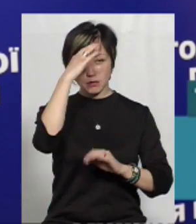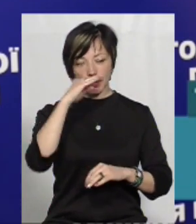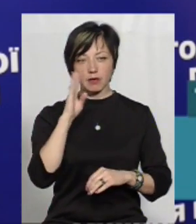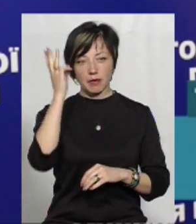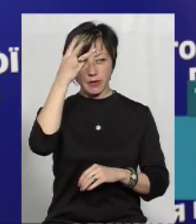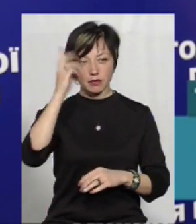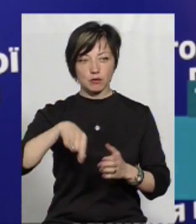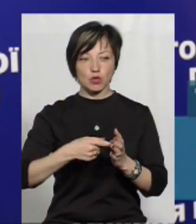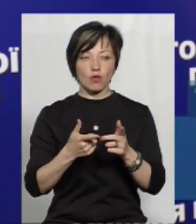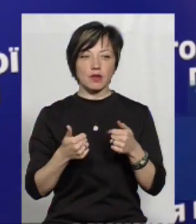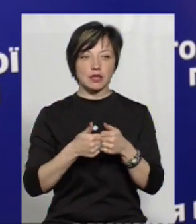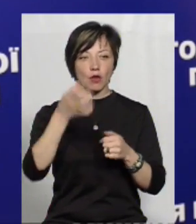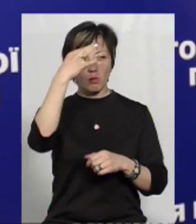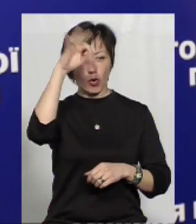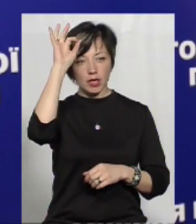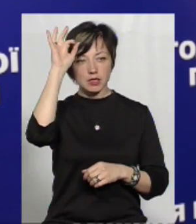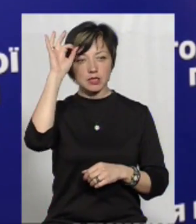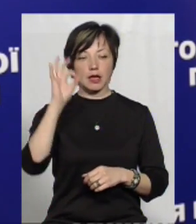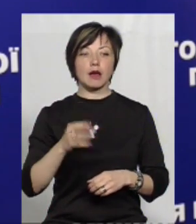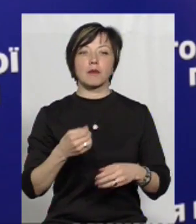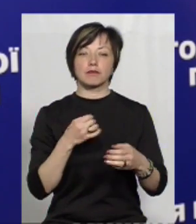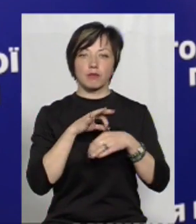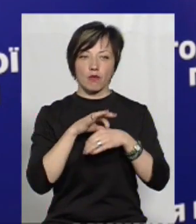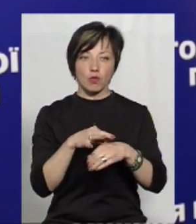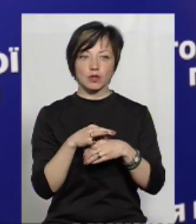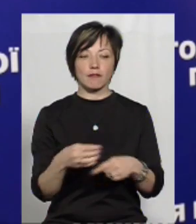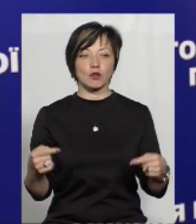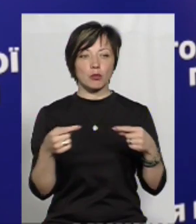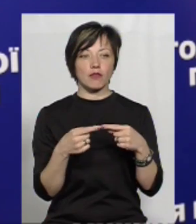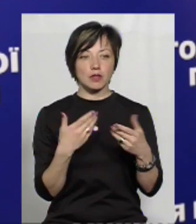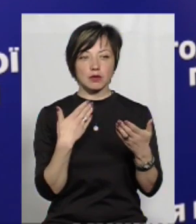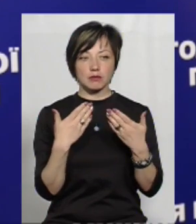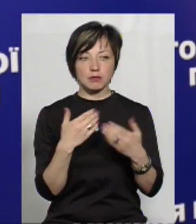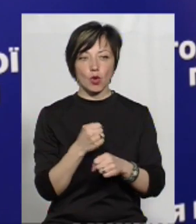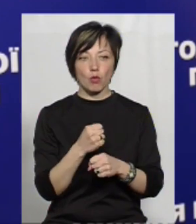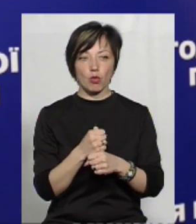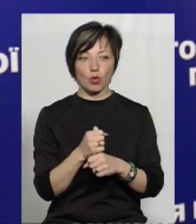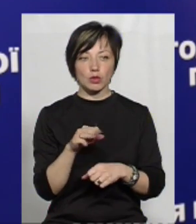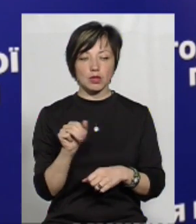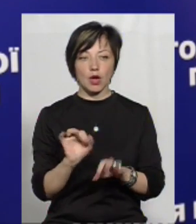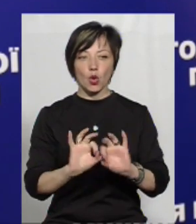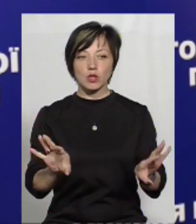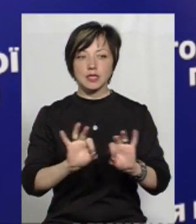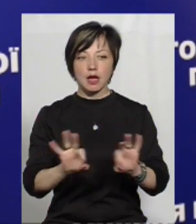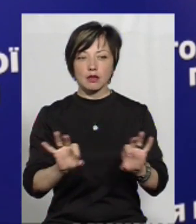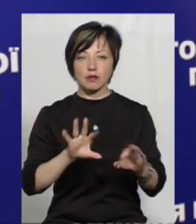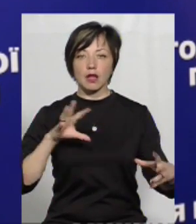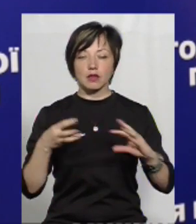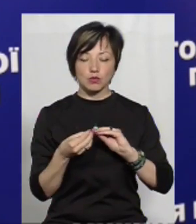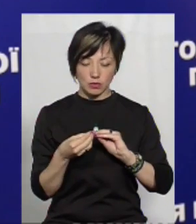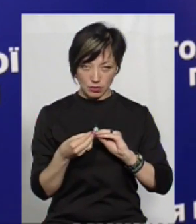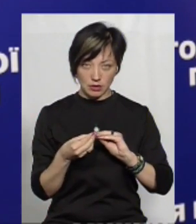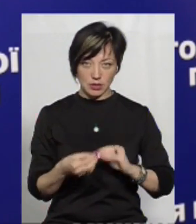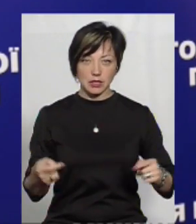Хмельницького міського відділу поліції, де з ними проводилася відповідна робота, роз'яснювалися наслідки